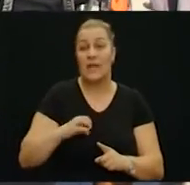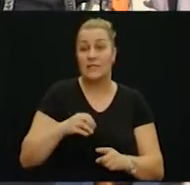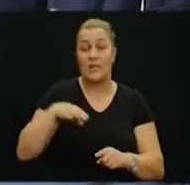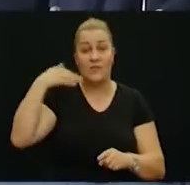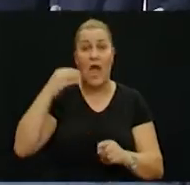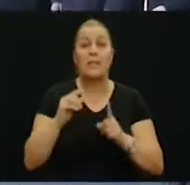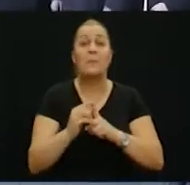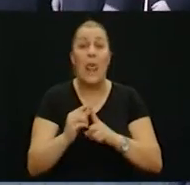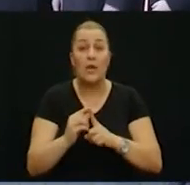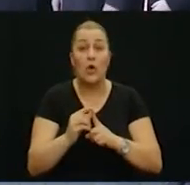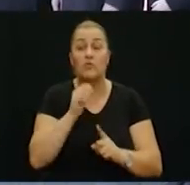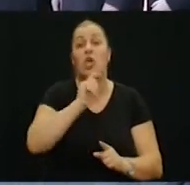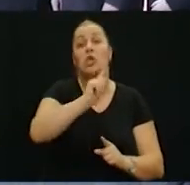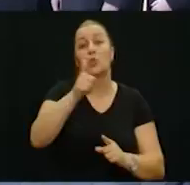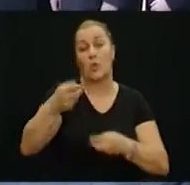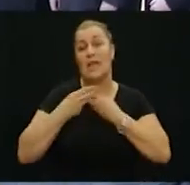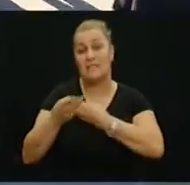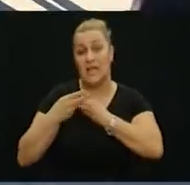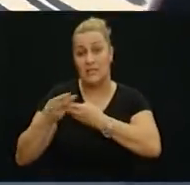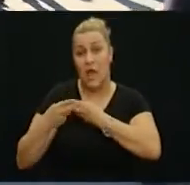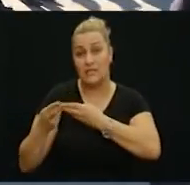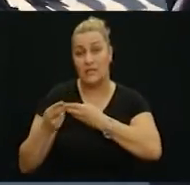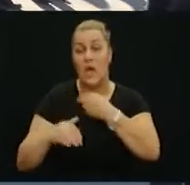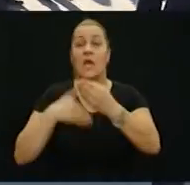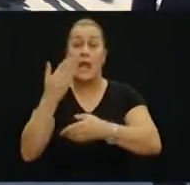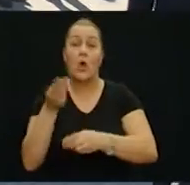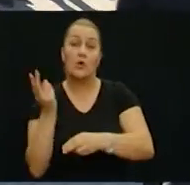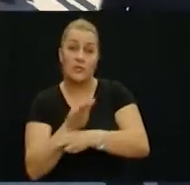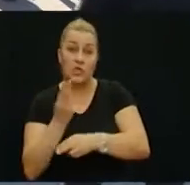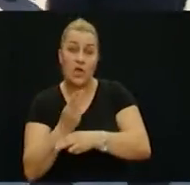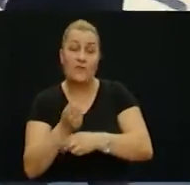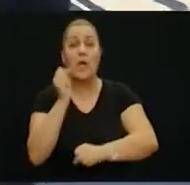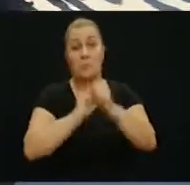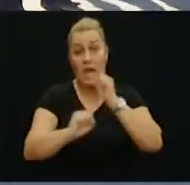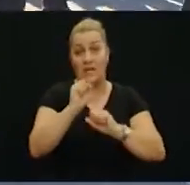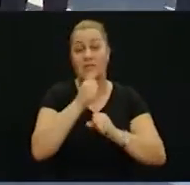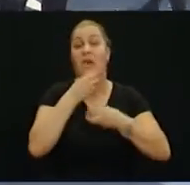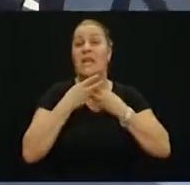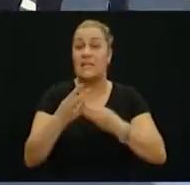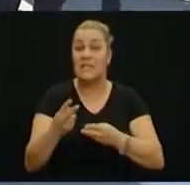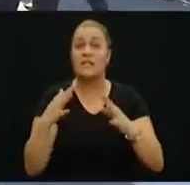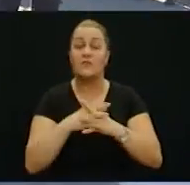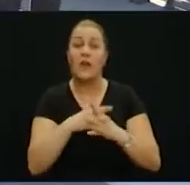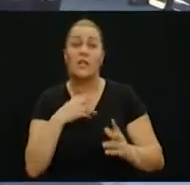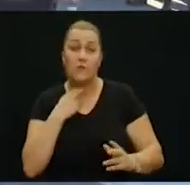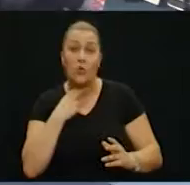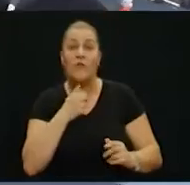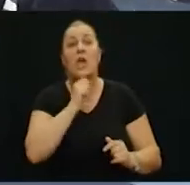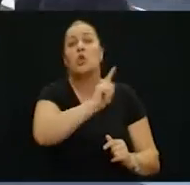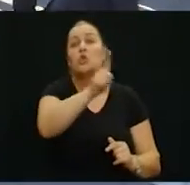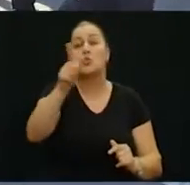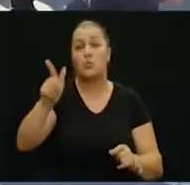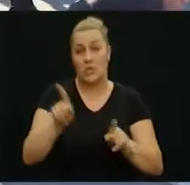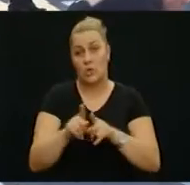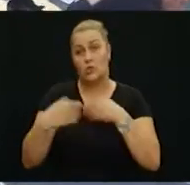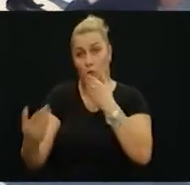predsjednik Hrvatske vlade Andrej Plejnković i druge izdastanstva. Nakon državnih braniteljskog te izdastanstva grada Vukovara vijence su upoložile i brojne